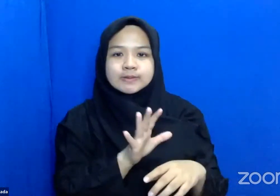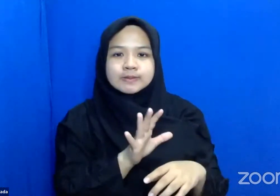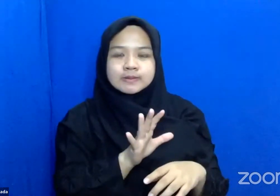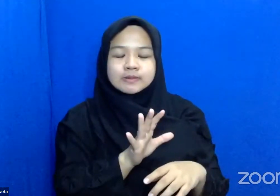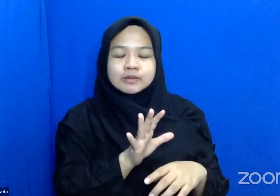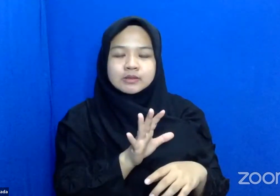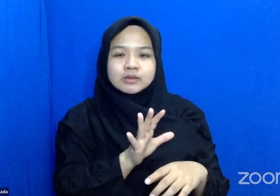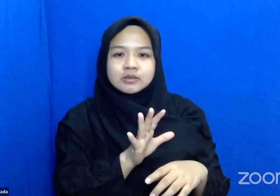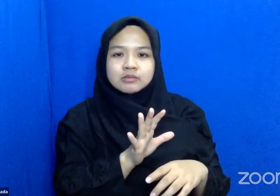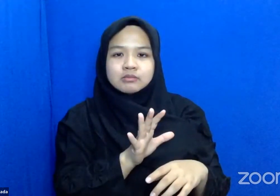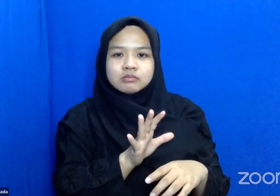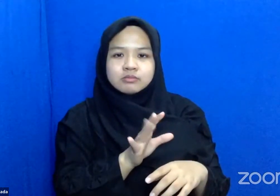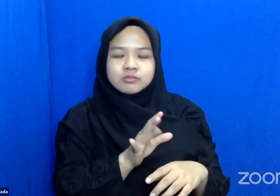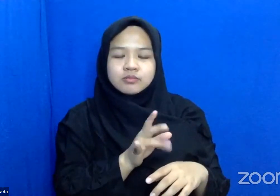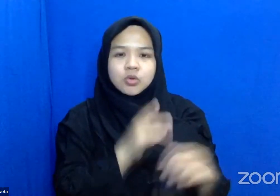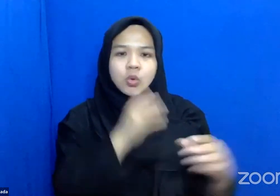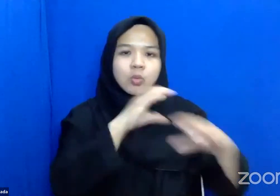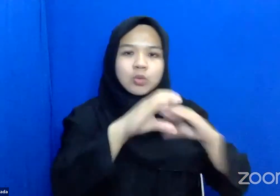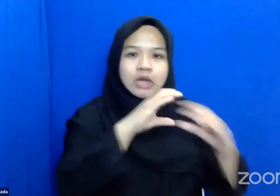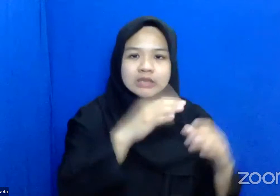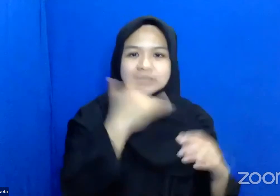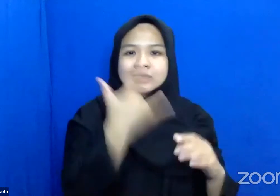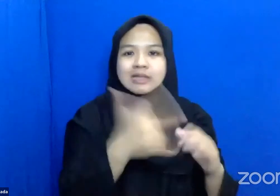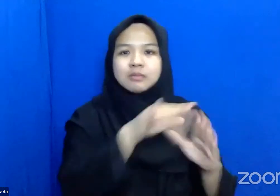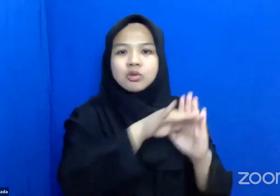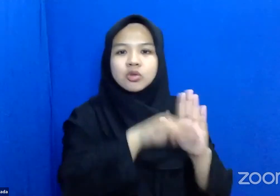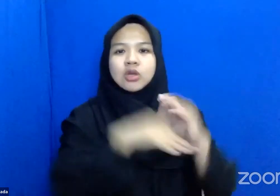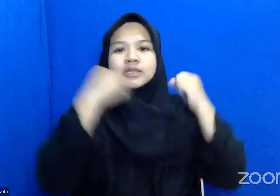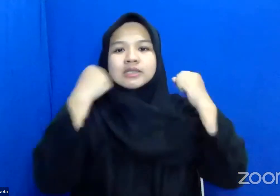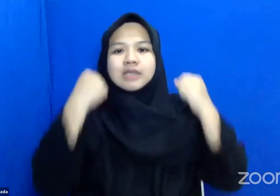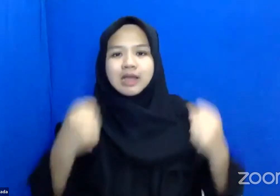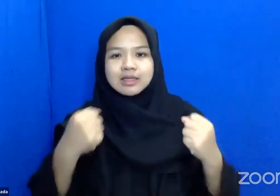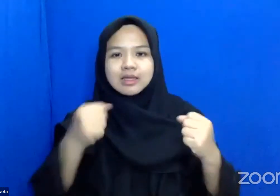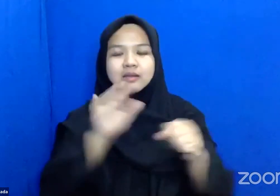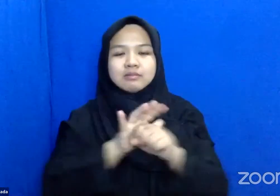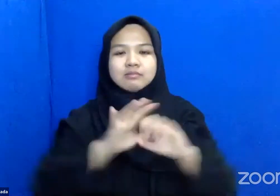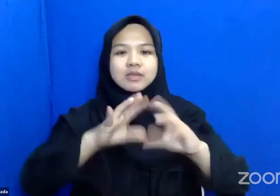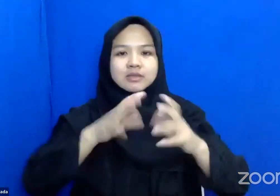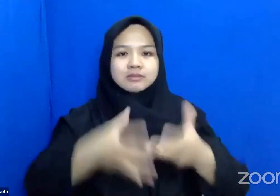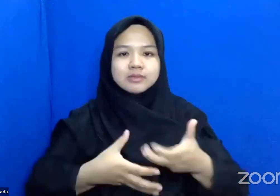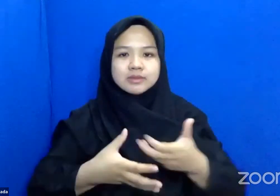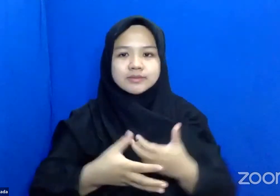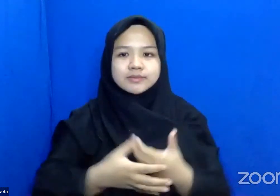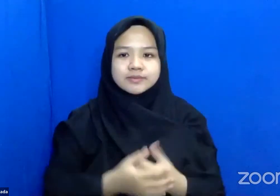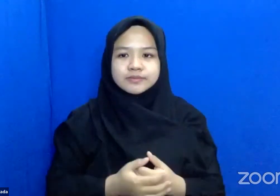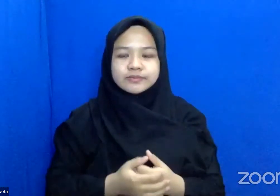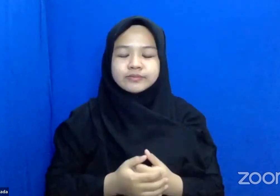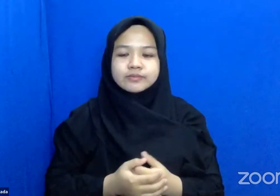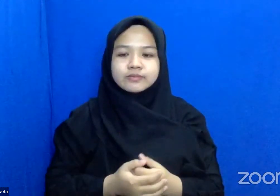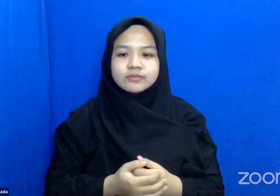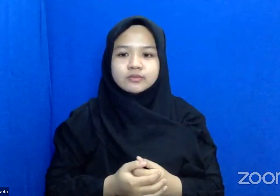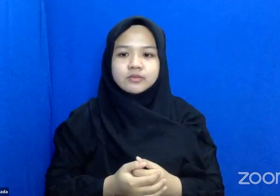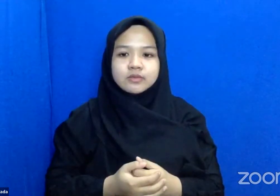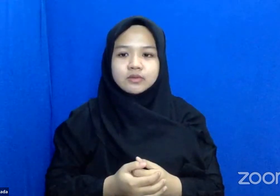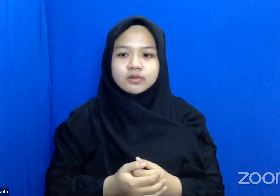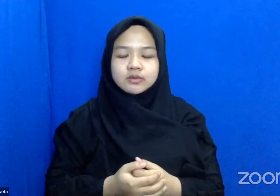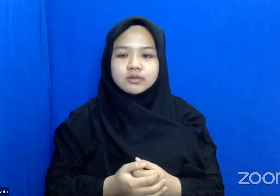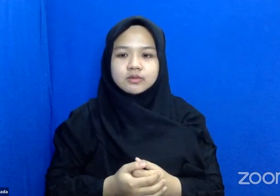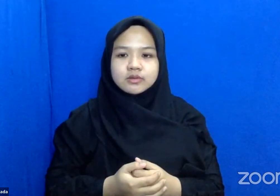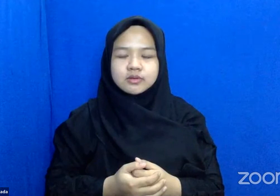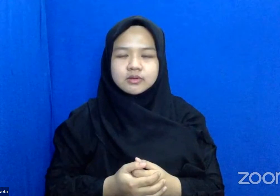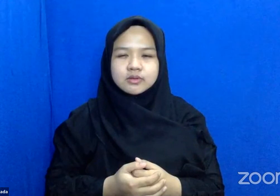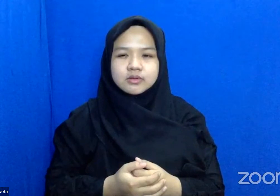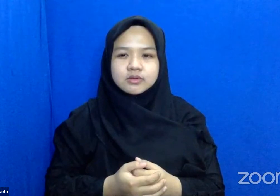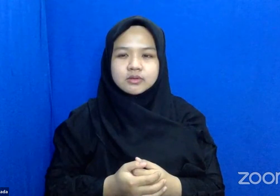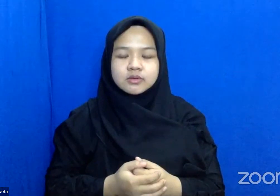Dengan Tetap Mengindahkan Protokol Kesehatan Saat Pandemi Seperti Itu Nah Mungkin Pertanyaan Yang